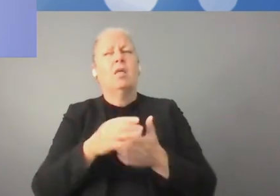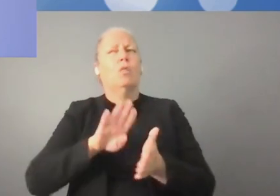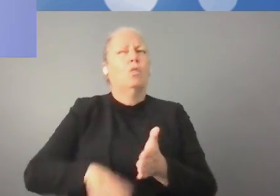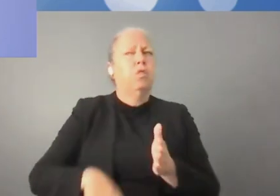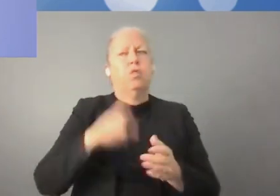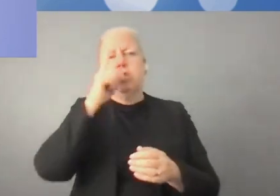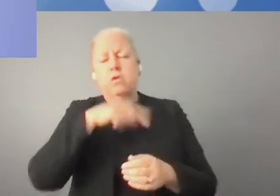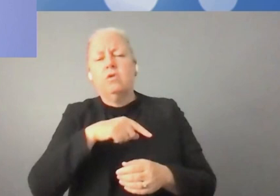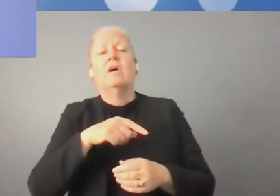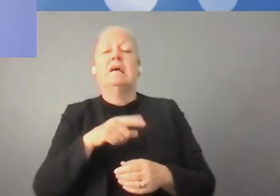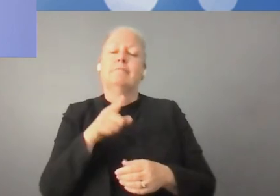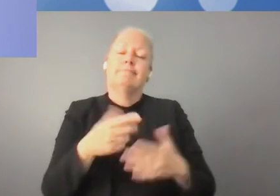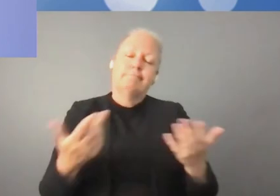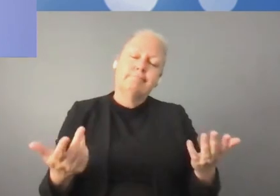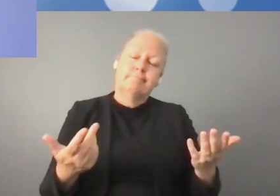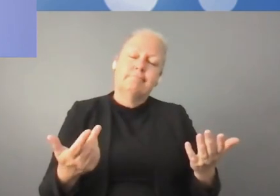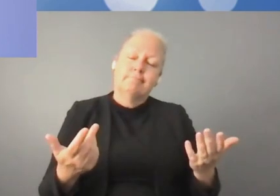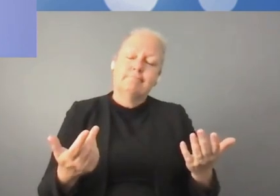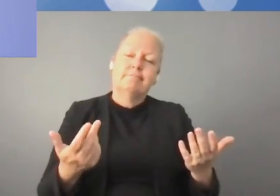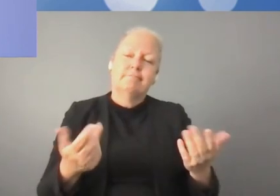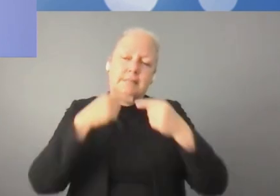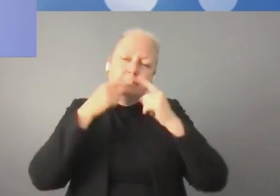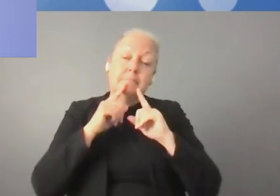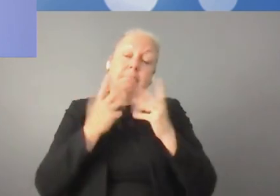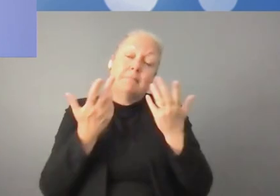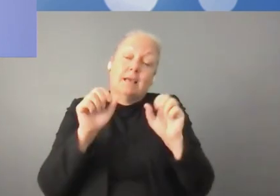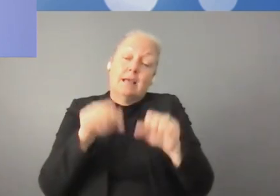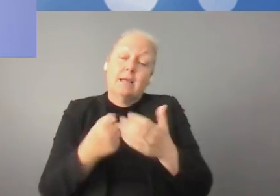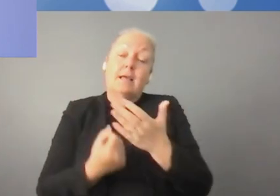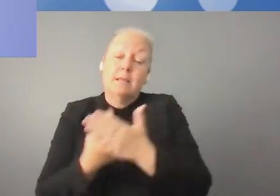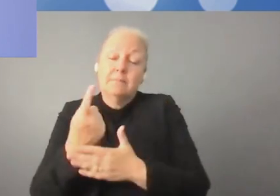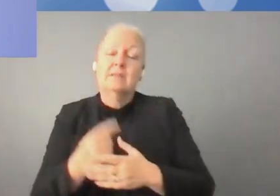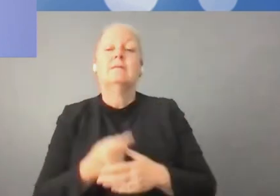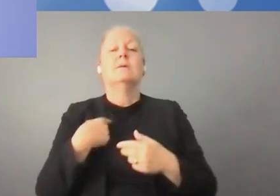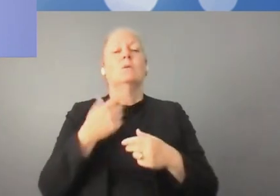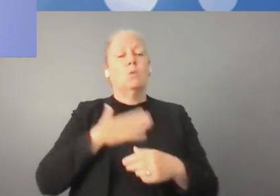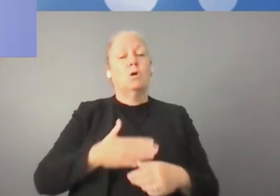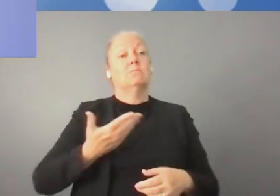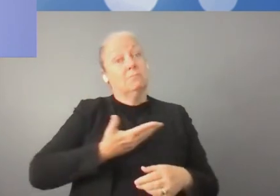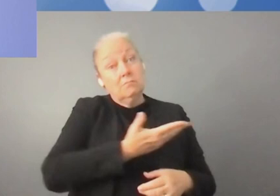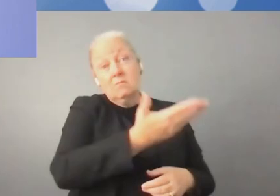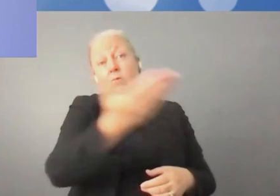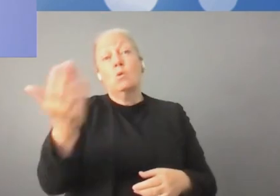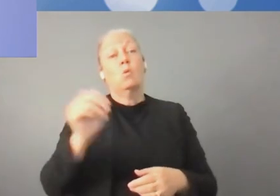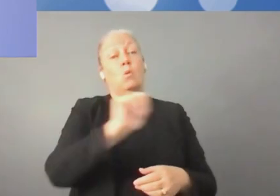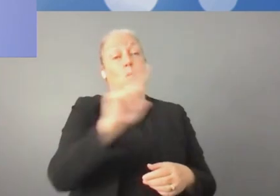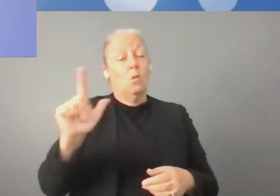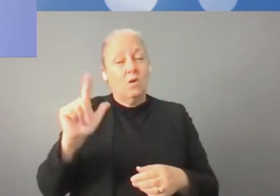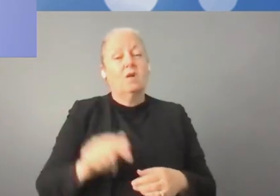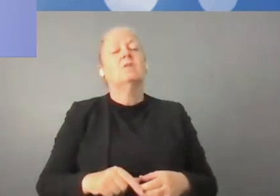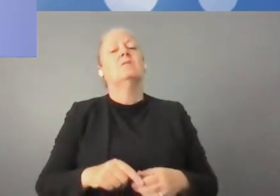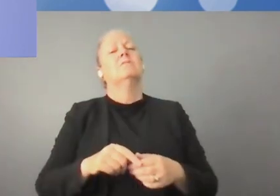Nous voulons nous battre contre la désinformation, contre la manipulation sur Internet et tous les